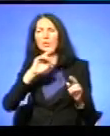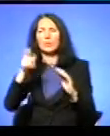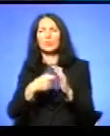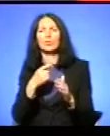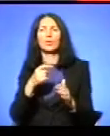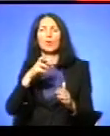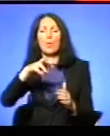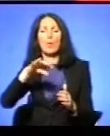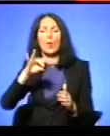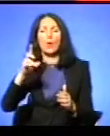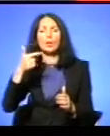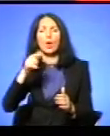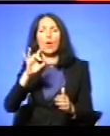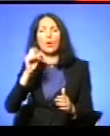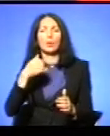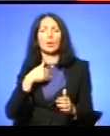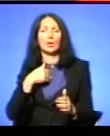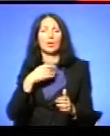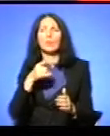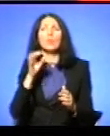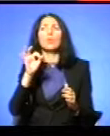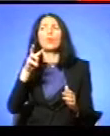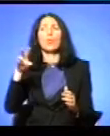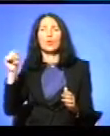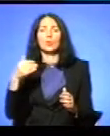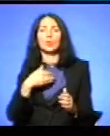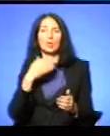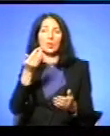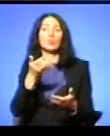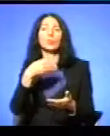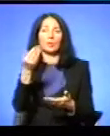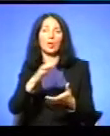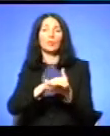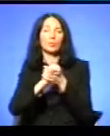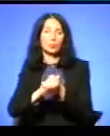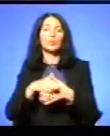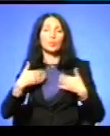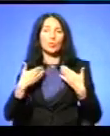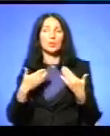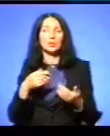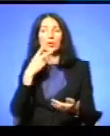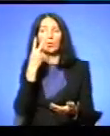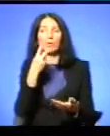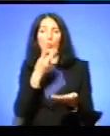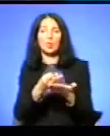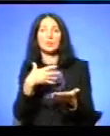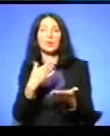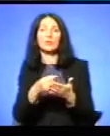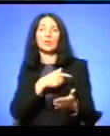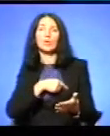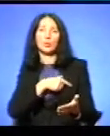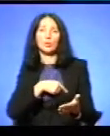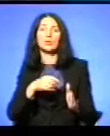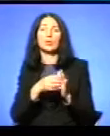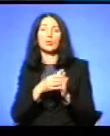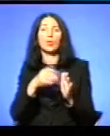Микола Я йому подав руку Показав свій сночок депутатський Кажу, Григорій Петровичу Це не моя заслуга,